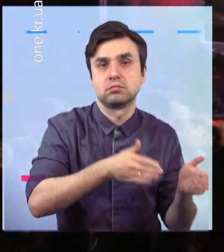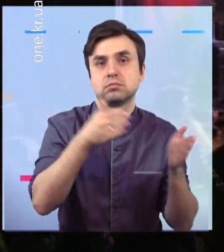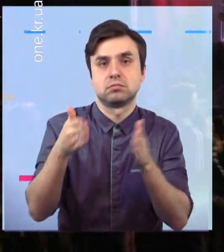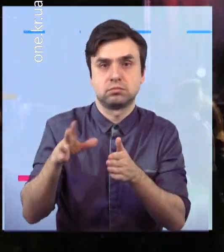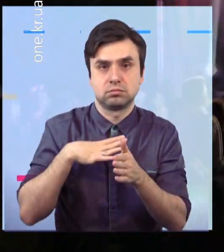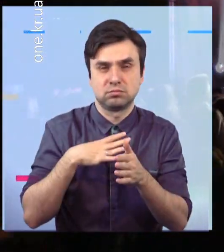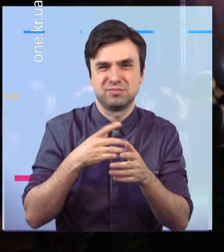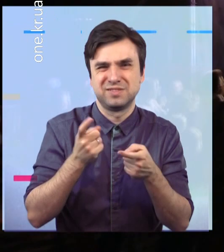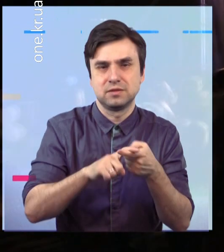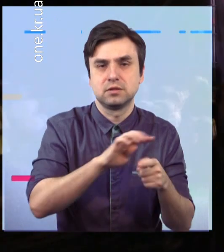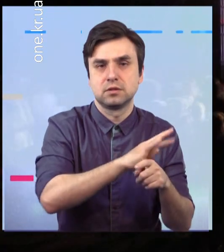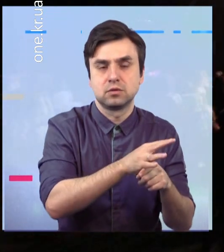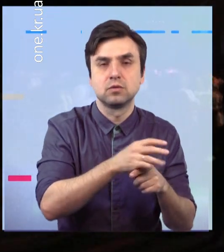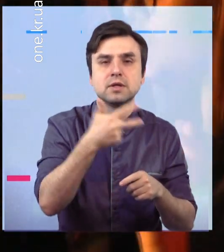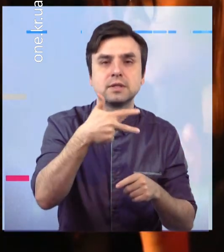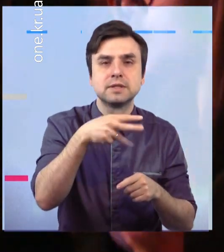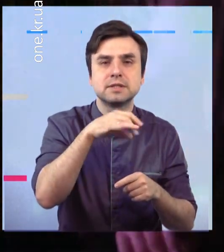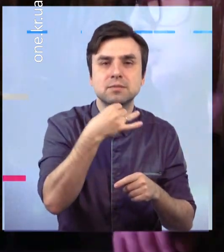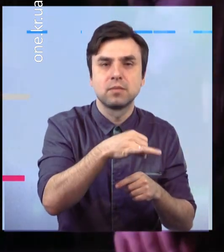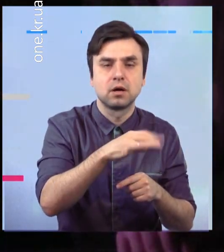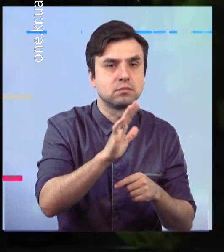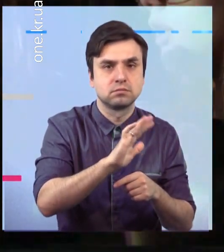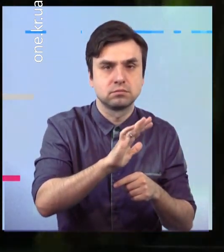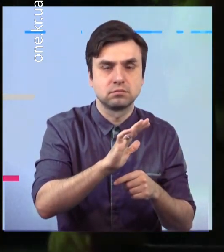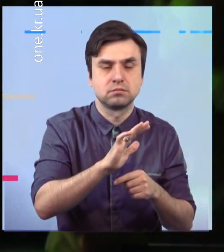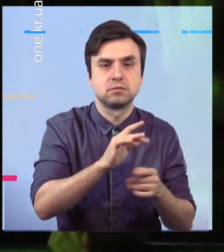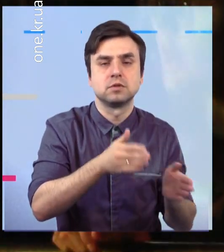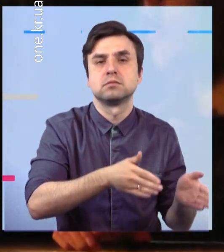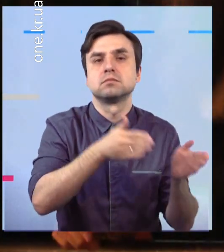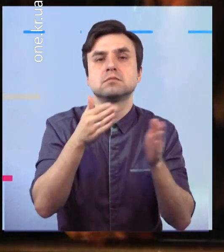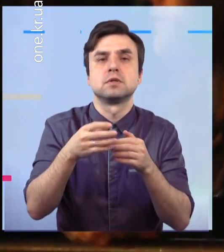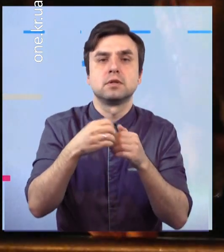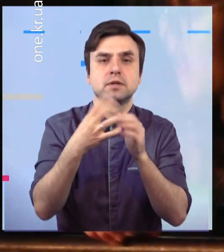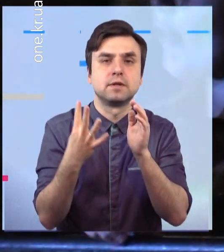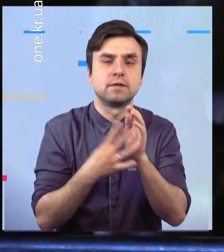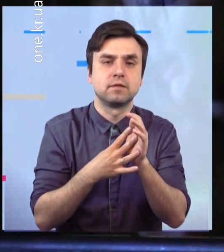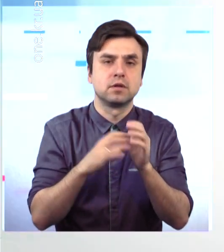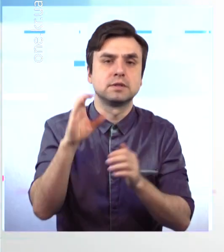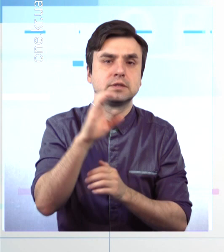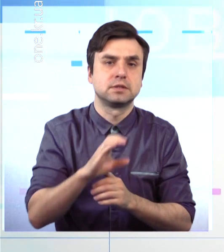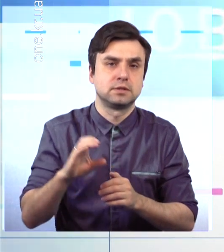30 травня урочистості та святкові гуляння провели 19 вересня.